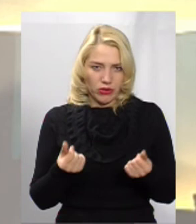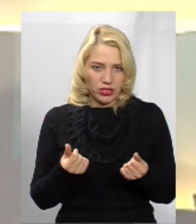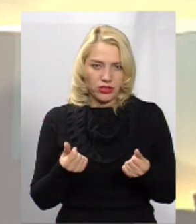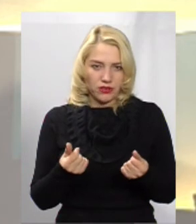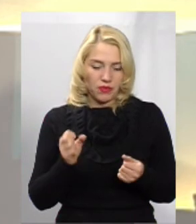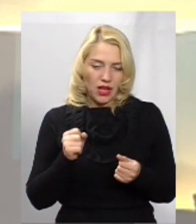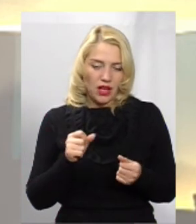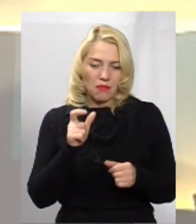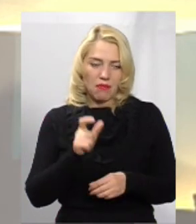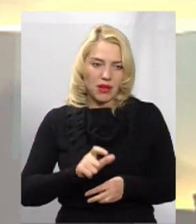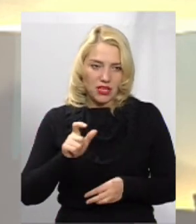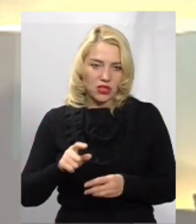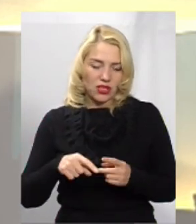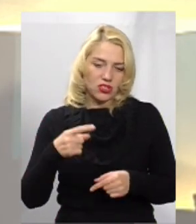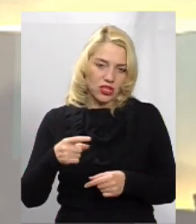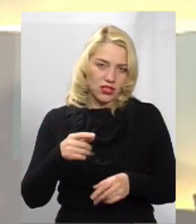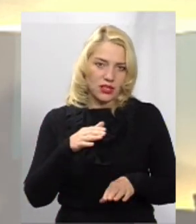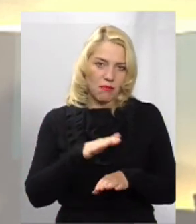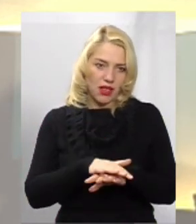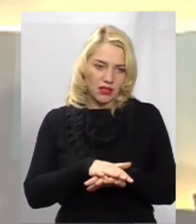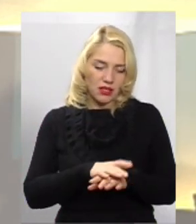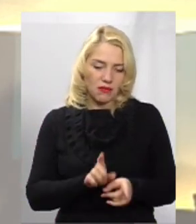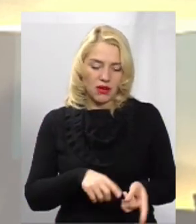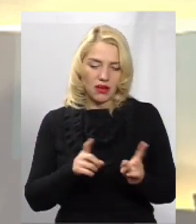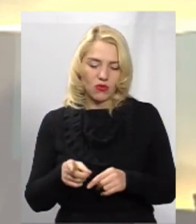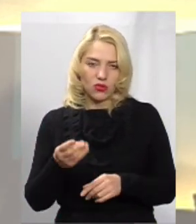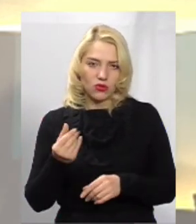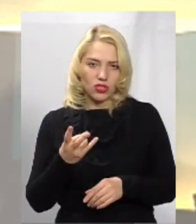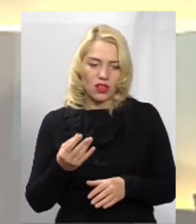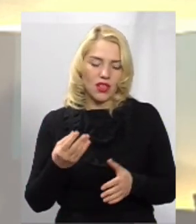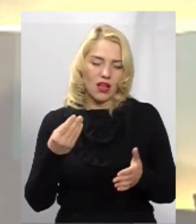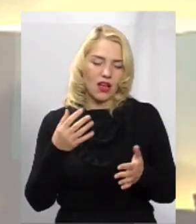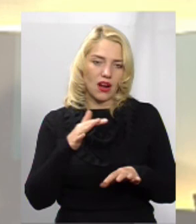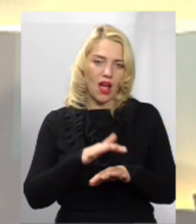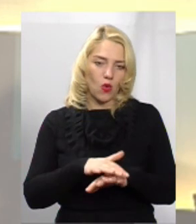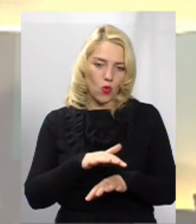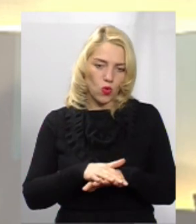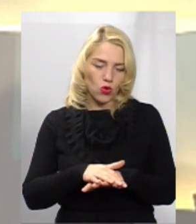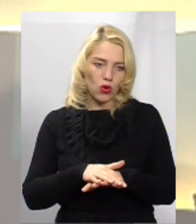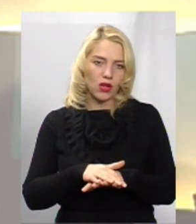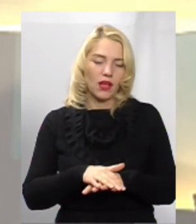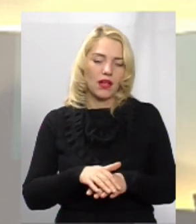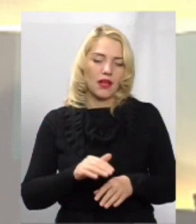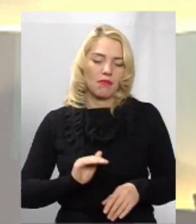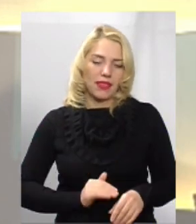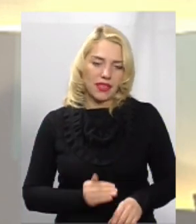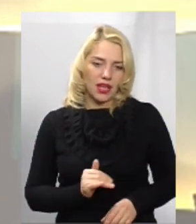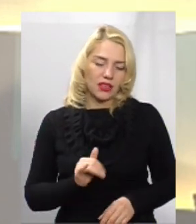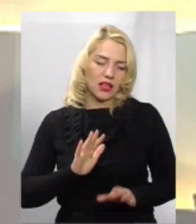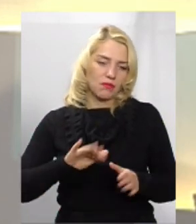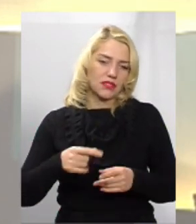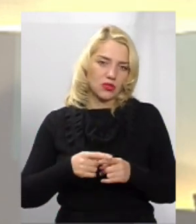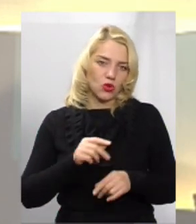Мешканці через банк переводять кошти на рахунок підрядника, після того управління ЖКГ